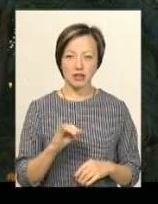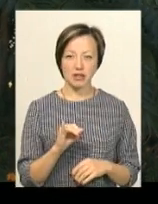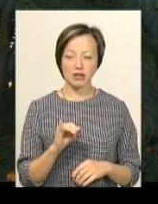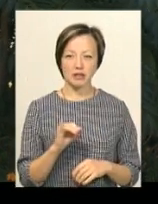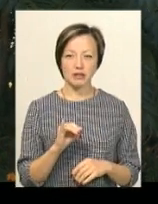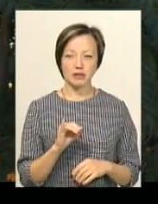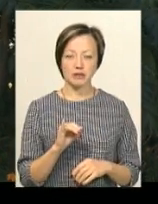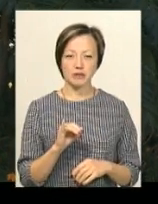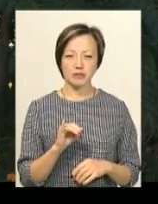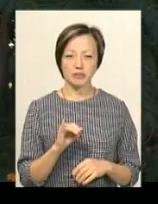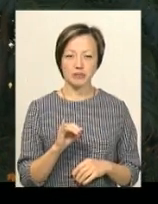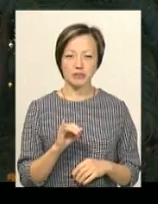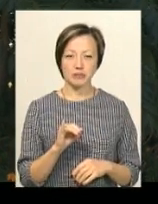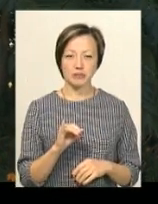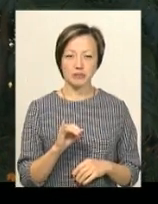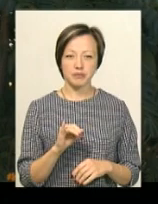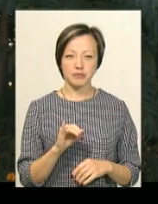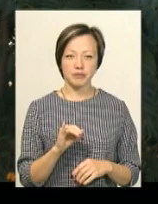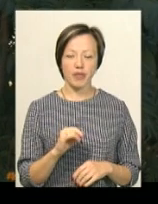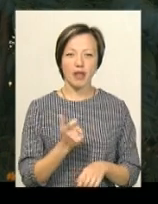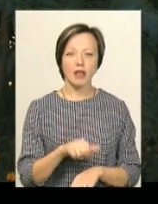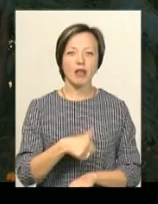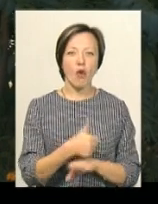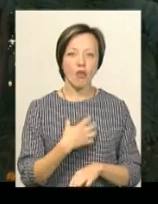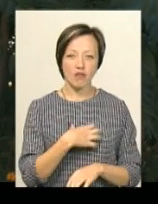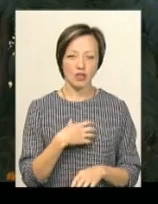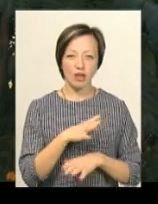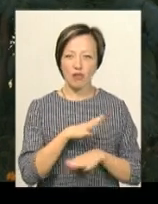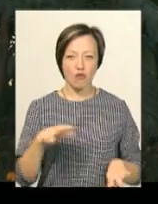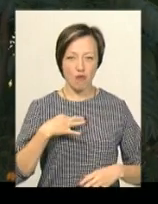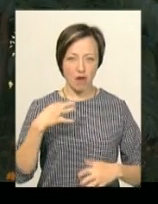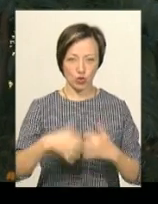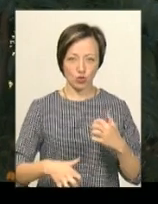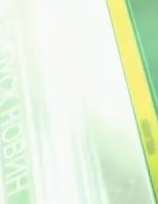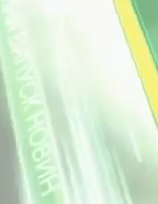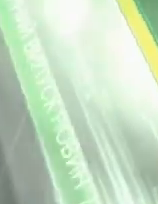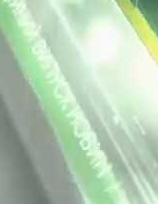найголовніше, він не був байдужим.